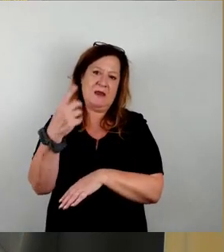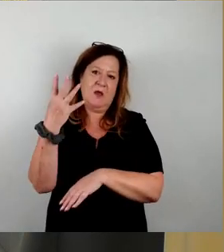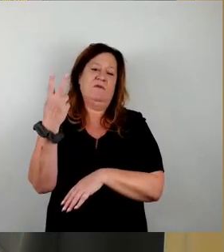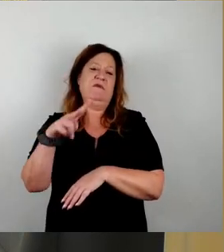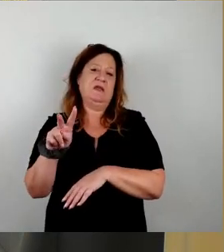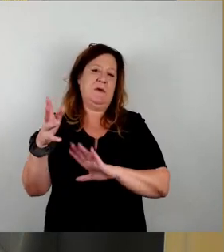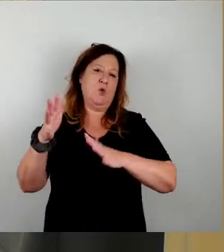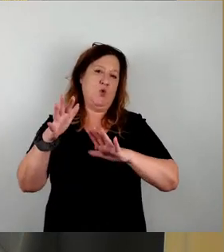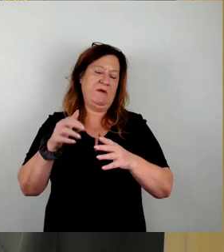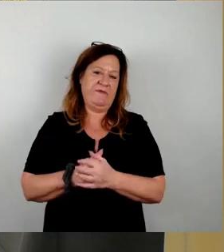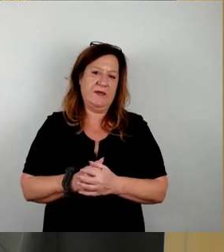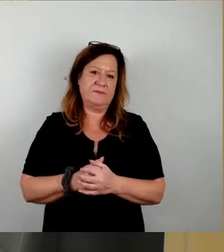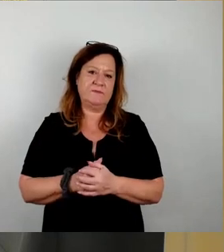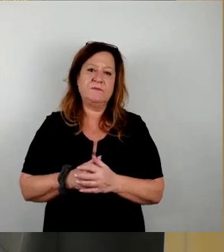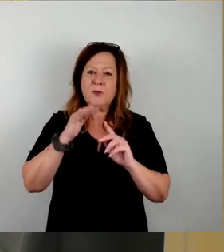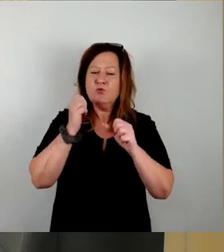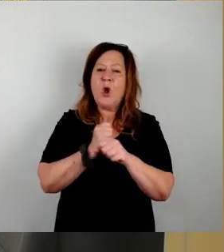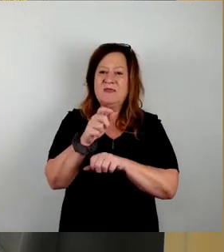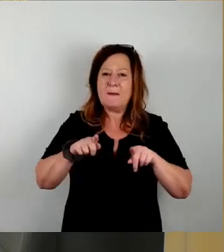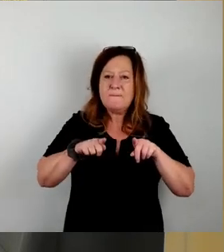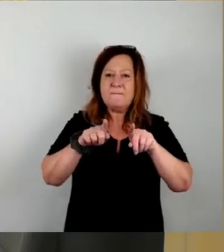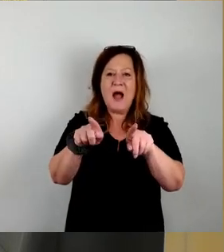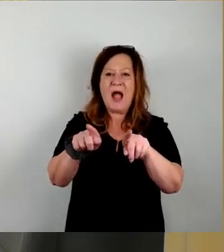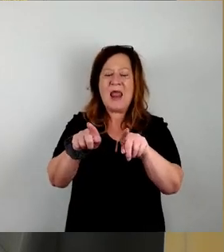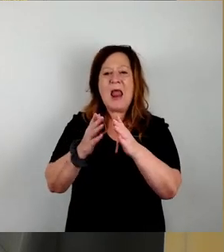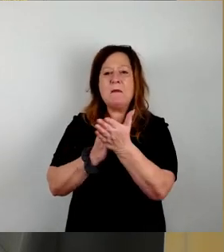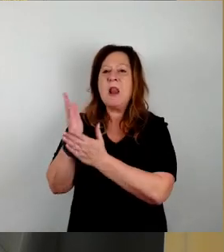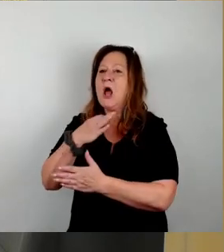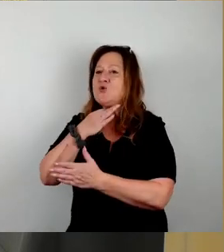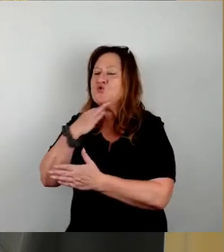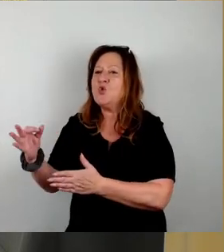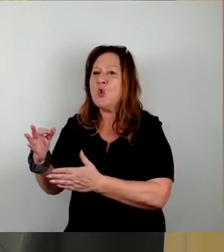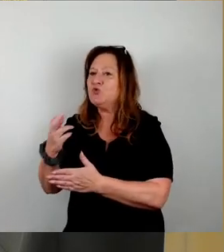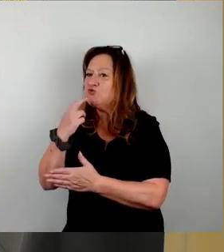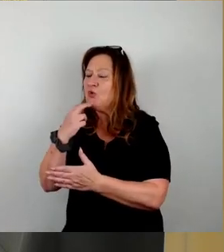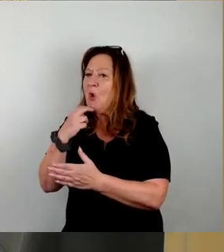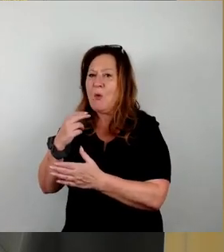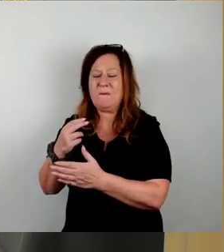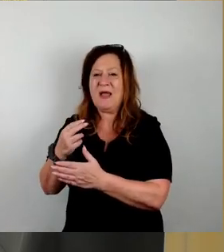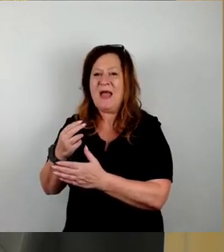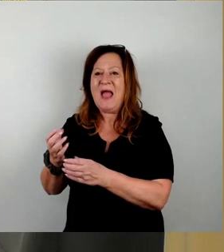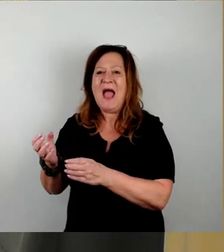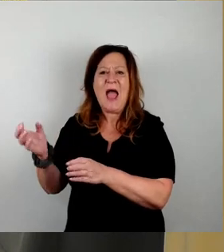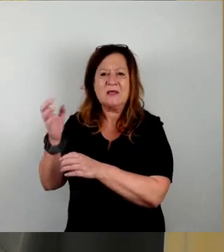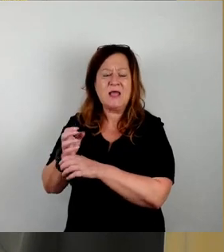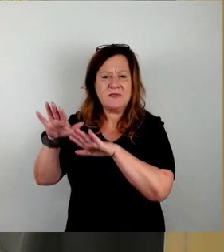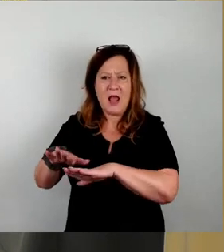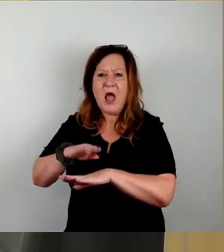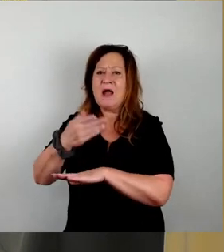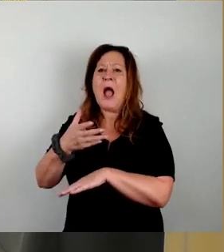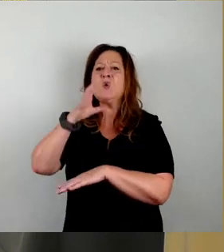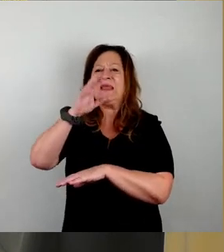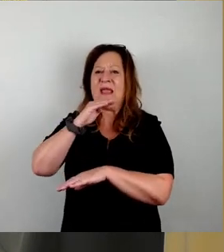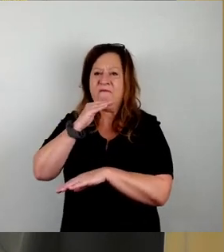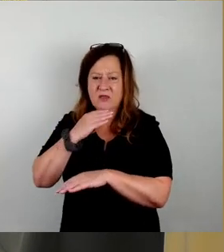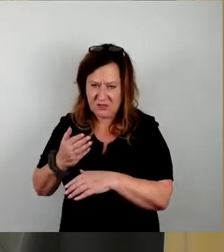Parallel gibt es auch genauso Planung für Notstrombedingungen, Netzersatzanlagen, auch für das Trinkwasser, die bis